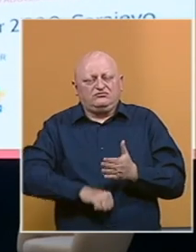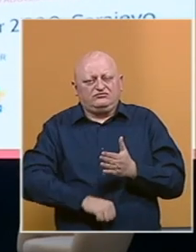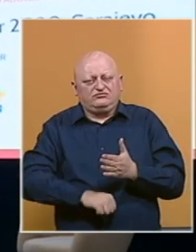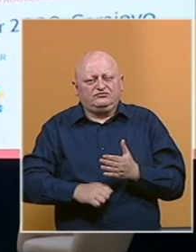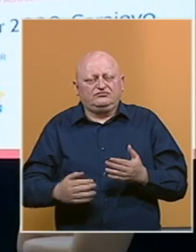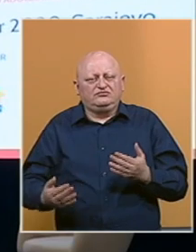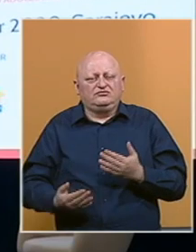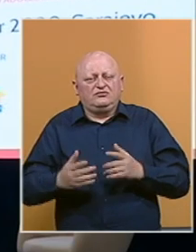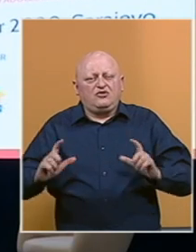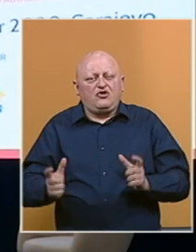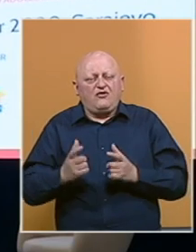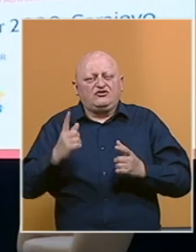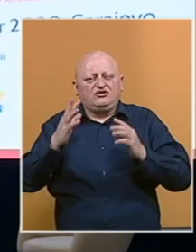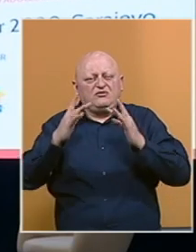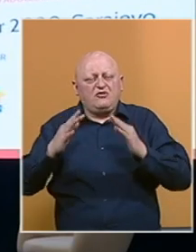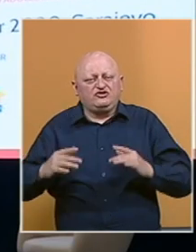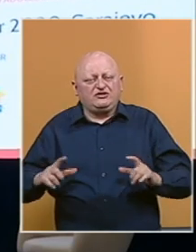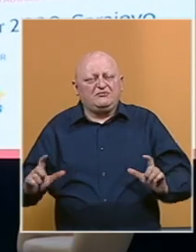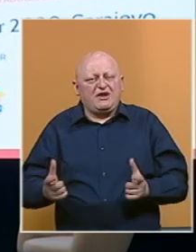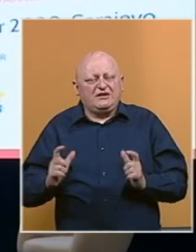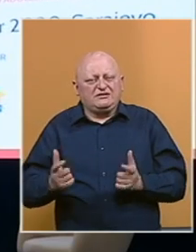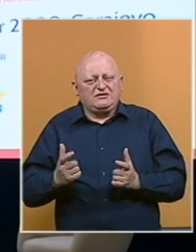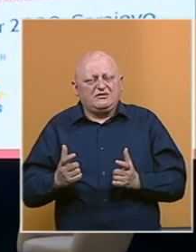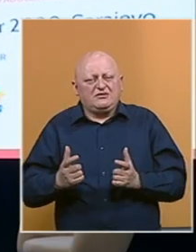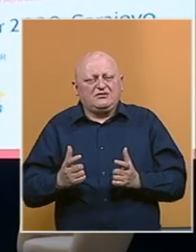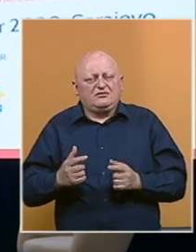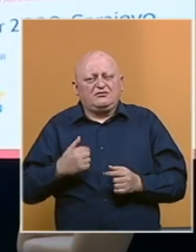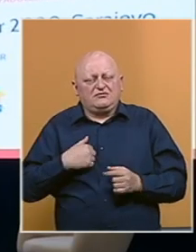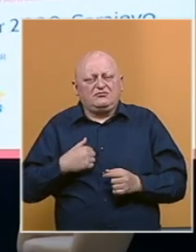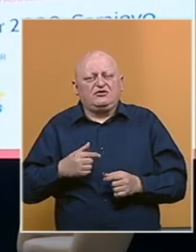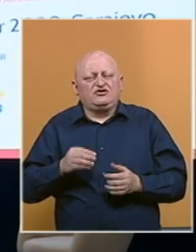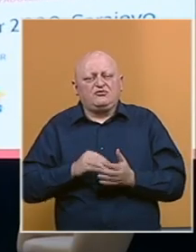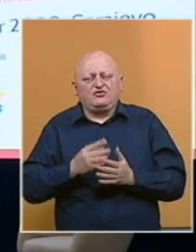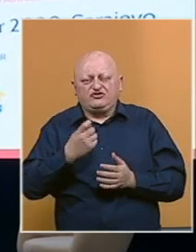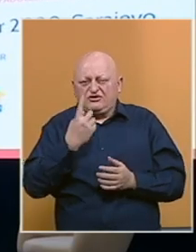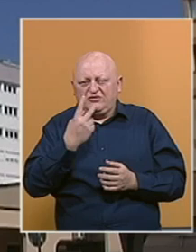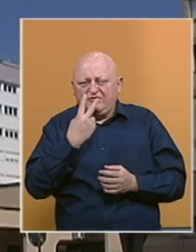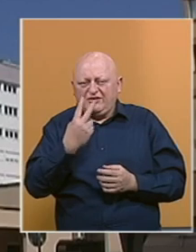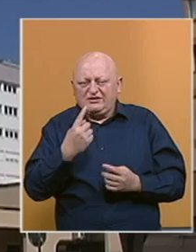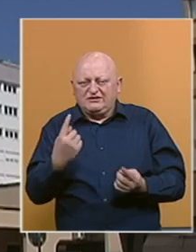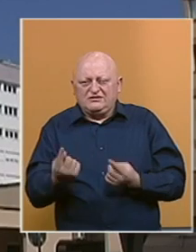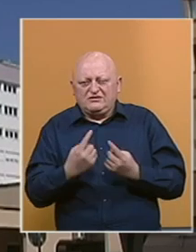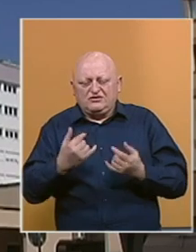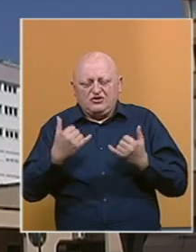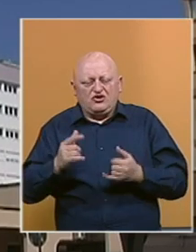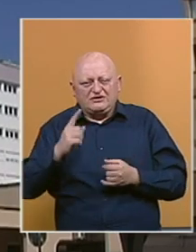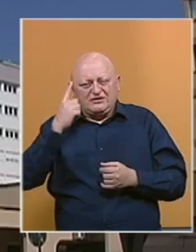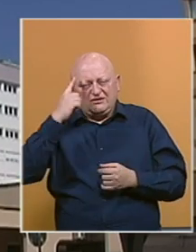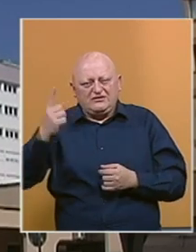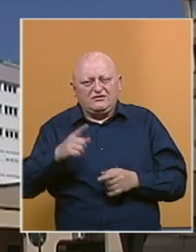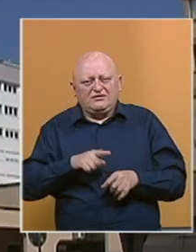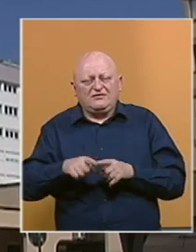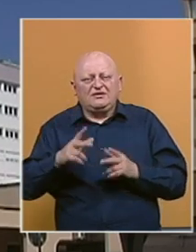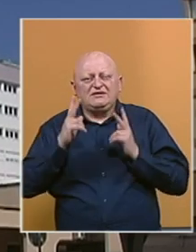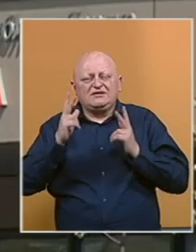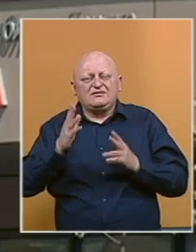i u nogogodišnjim i u božišnjim praznicima. Naravno, mi ćemo još jednom sagledati situaciju. Za sada je neizvijesno hoće li isti